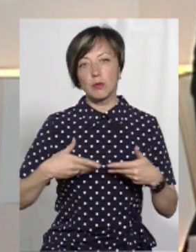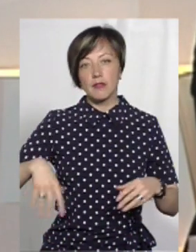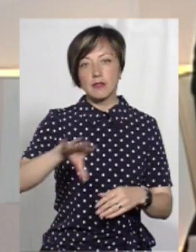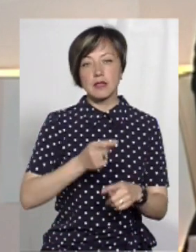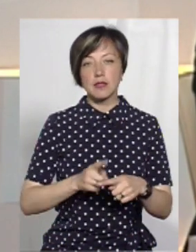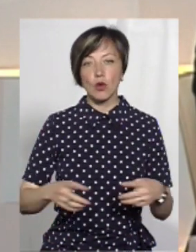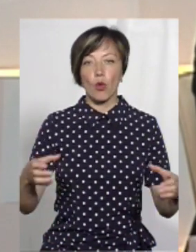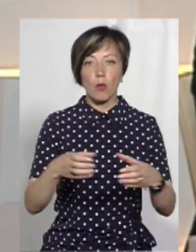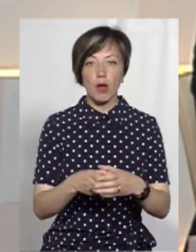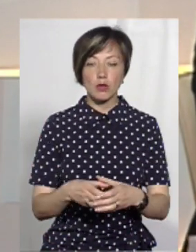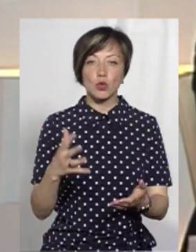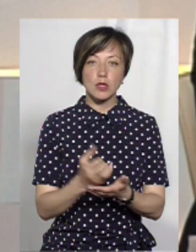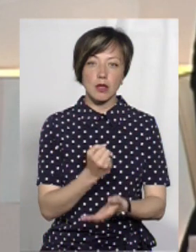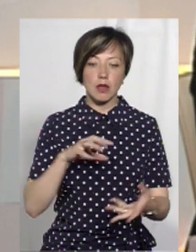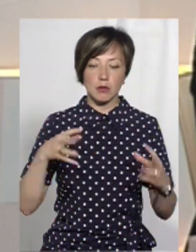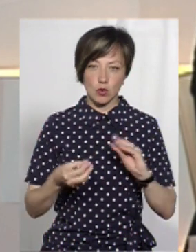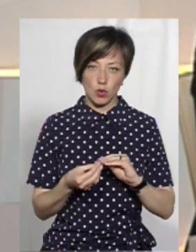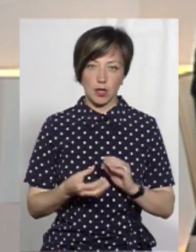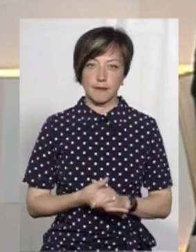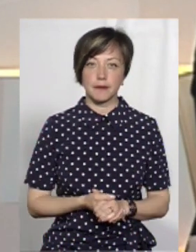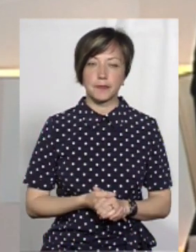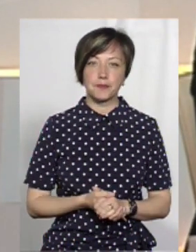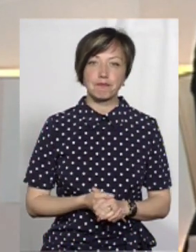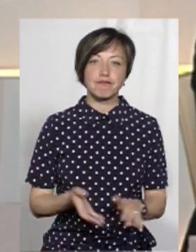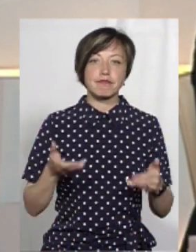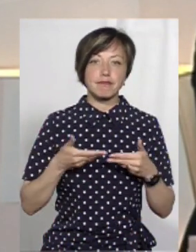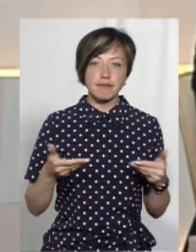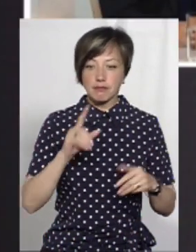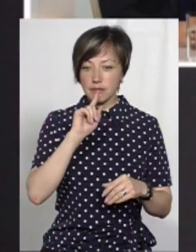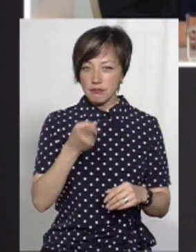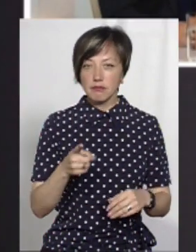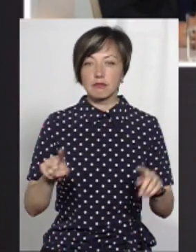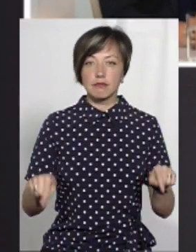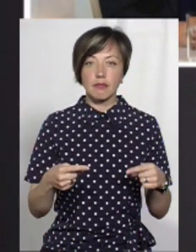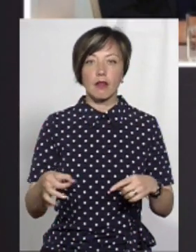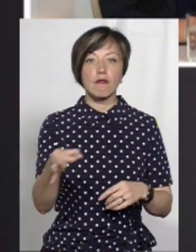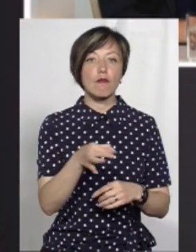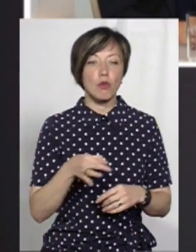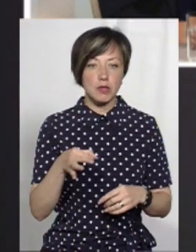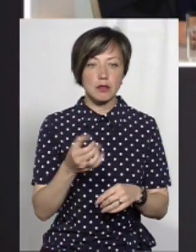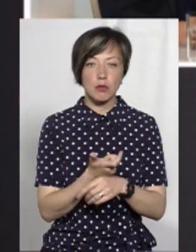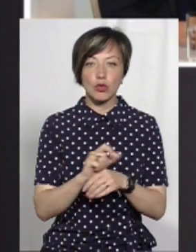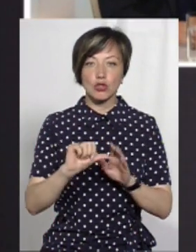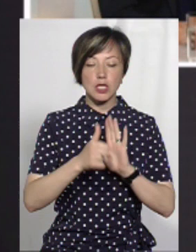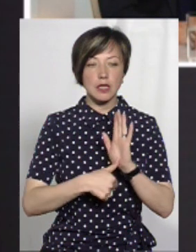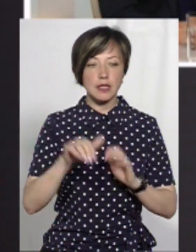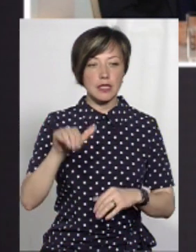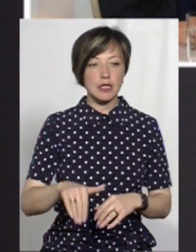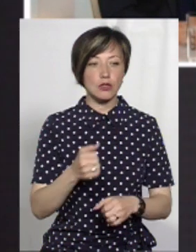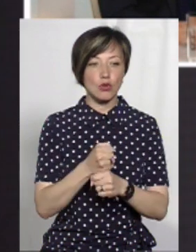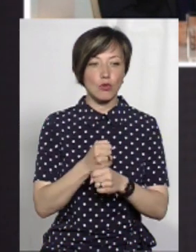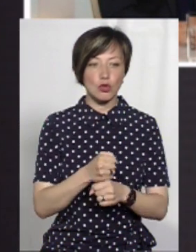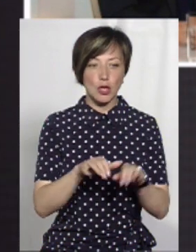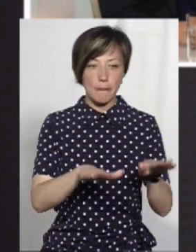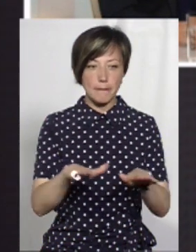всі оцію командою досягаємо певних результатів. Нам за рік було створено в області понад 16 тисяч робочих